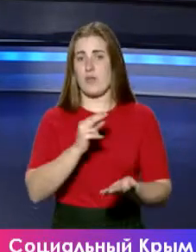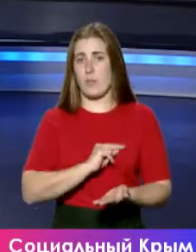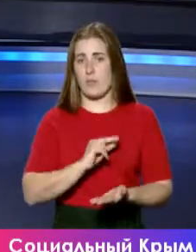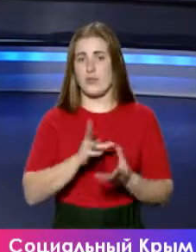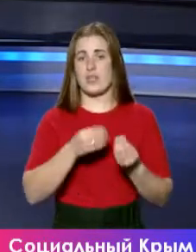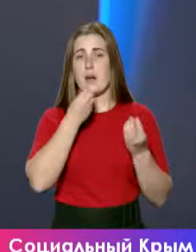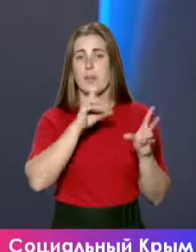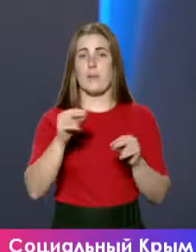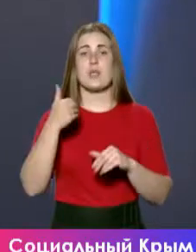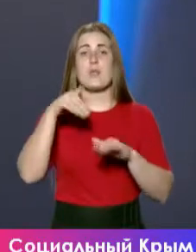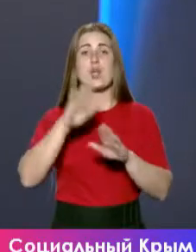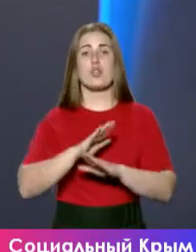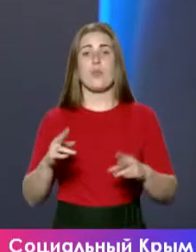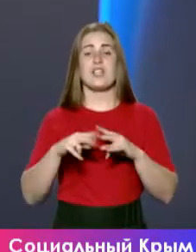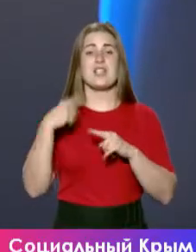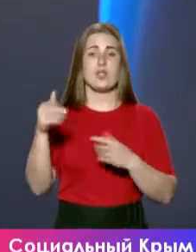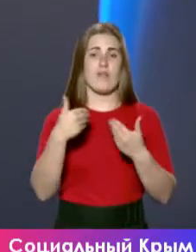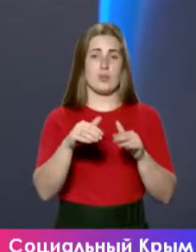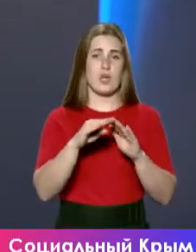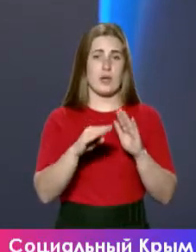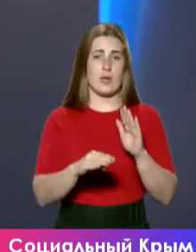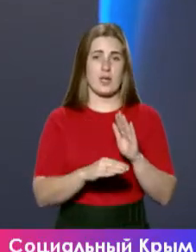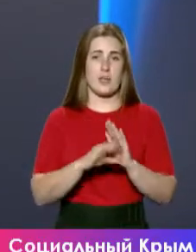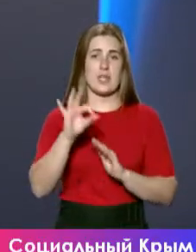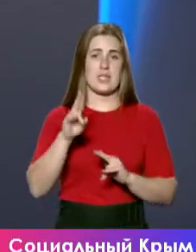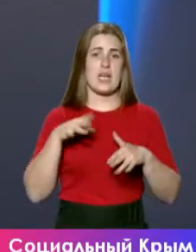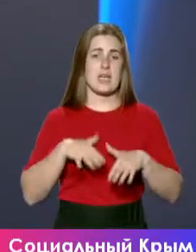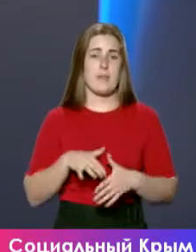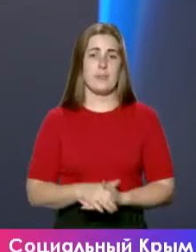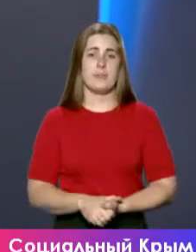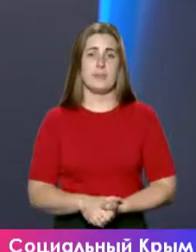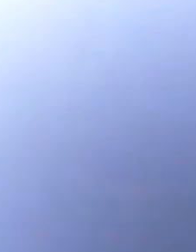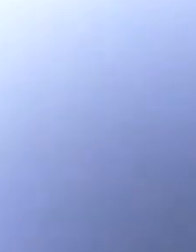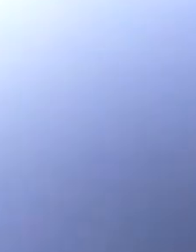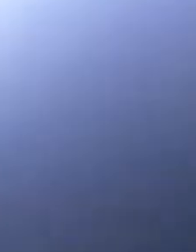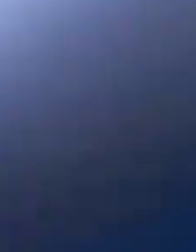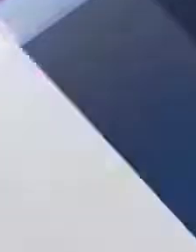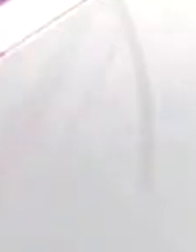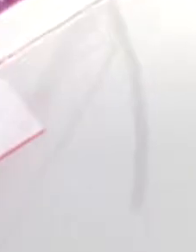Спасибо вам. благ. Мы не прощаемся с вами. Увидимся в следующих выпусках программы «Социальный Крым».